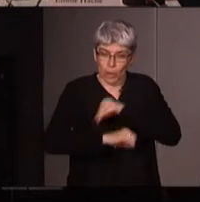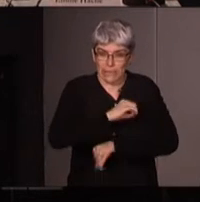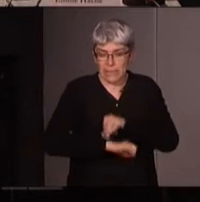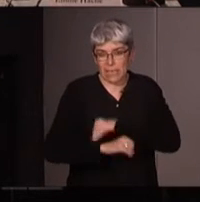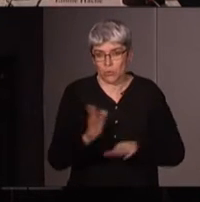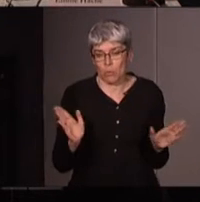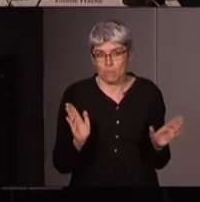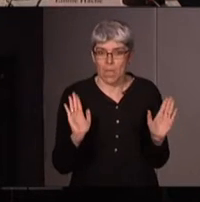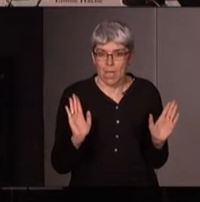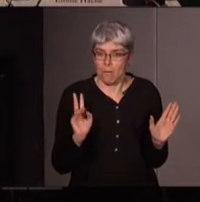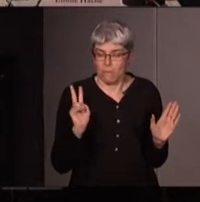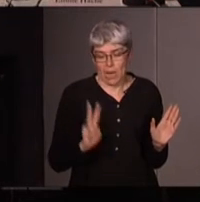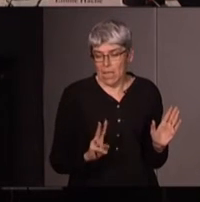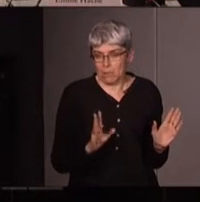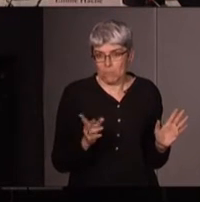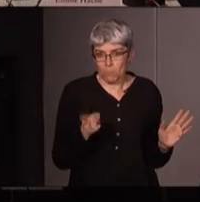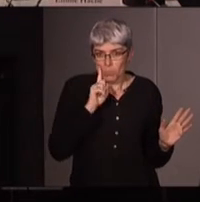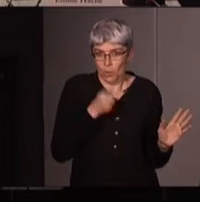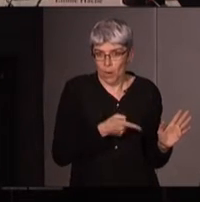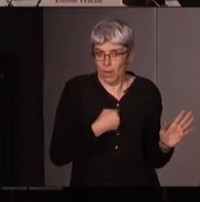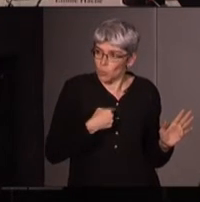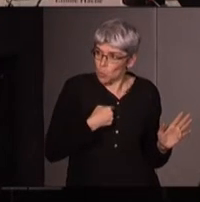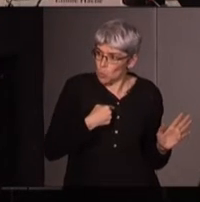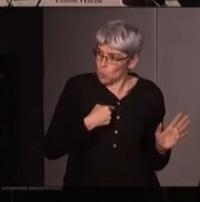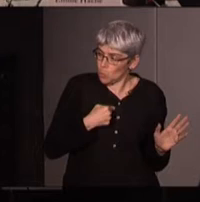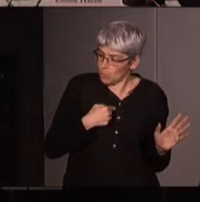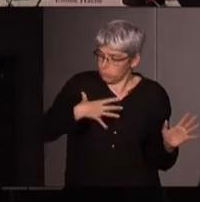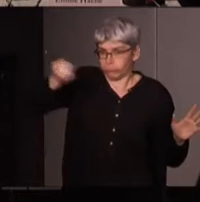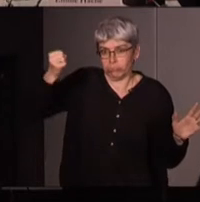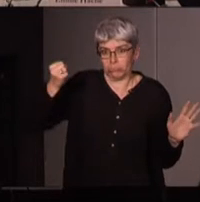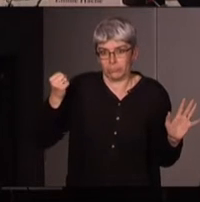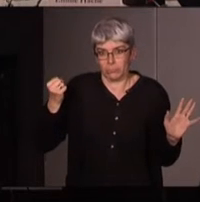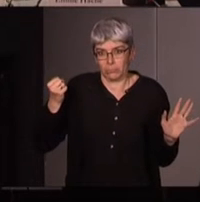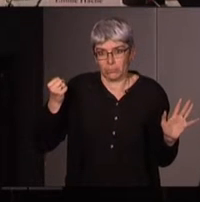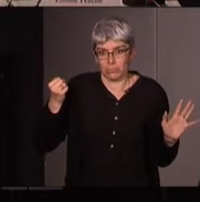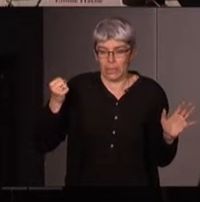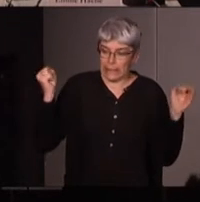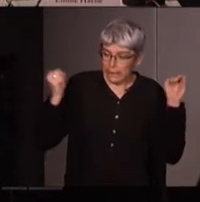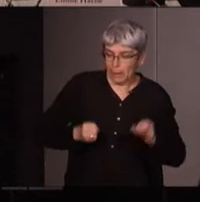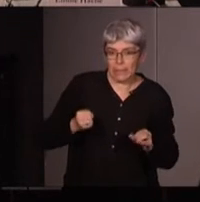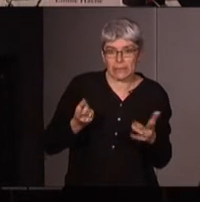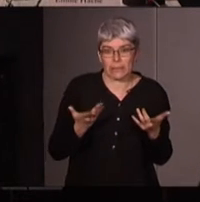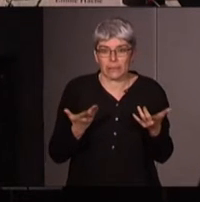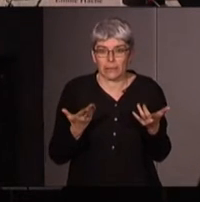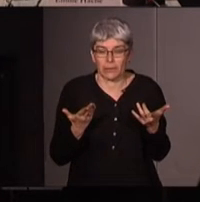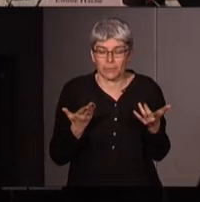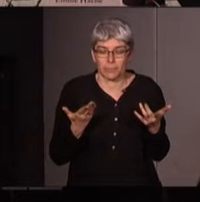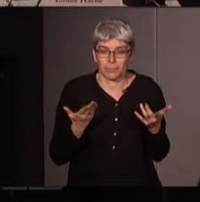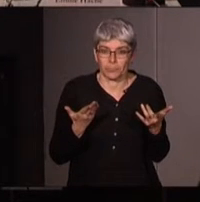l'argument est vraiment nous avons été désaisis de nos capacités d